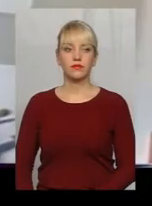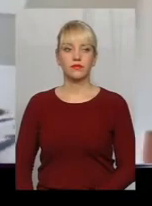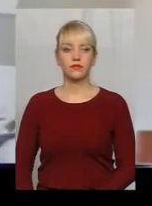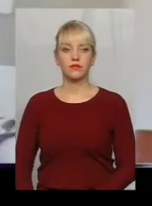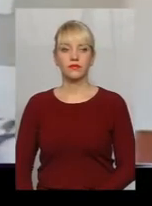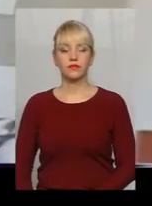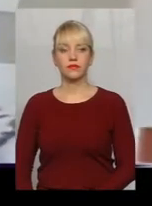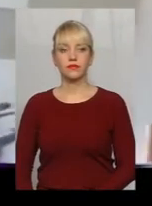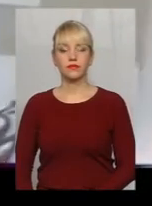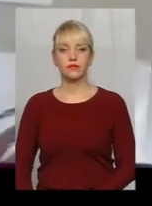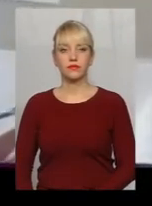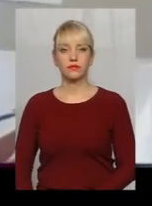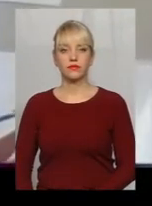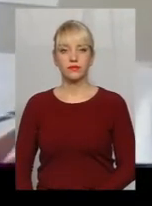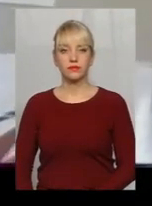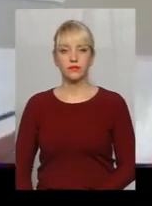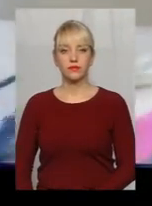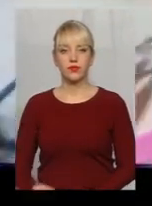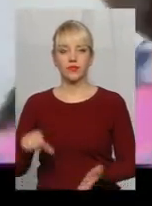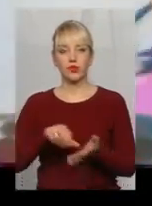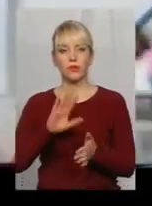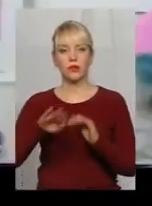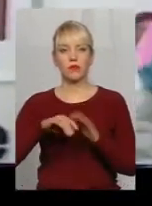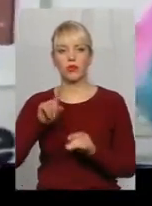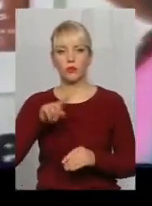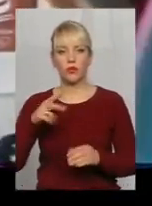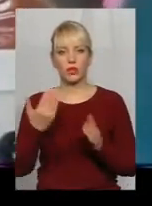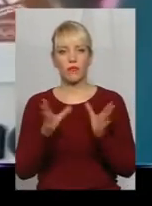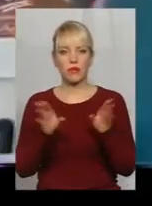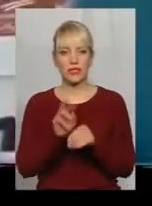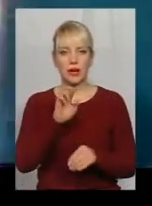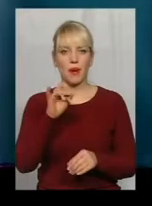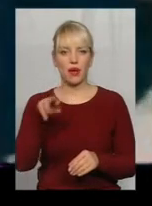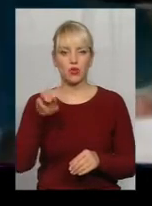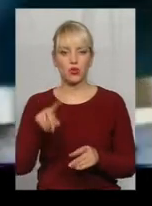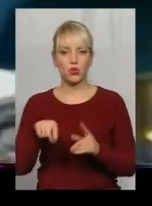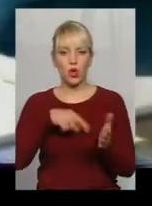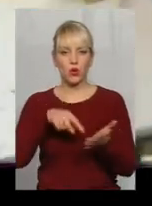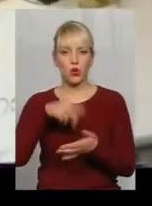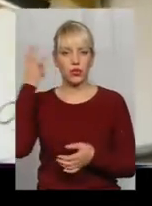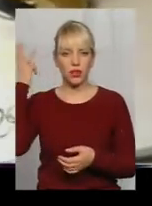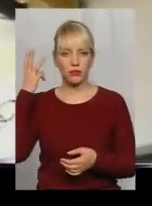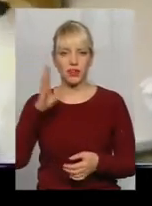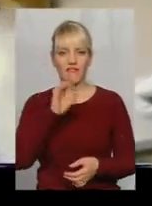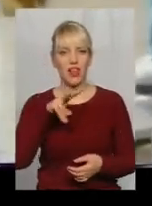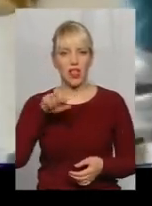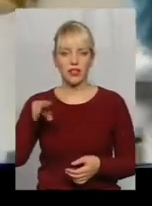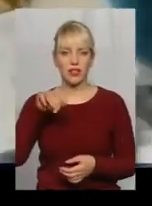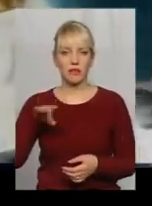Сборнеє садружества, яке выступає під номером один, вмісті з ним Олександр Бартюк, він з міста Хмельницького. Владимир